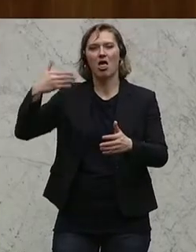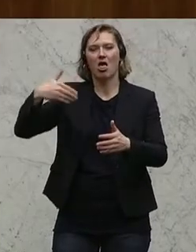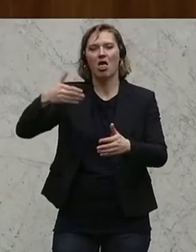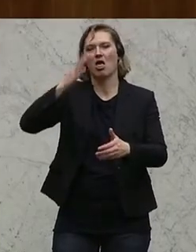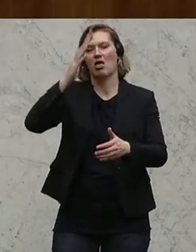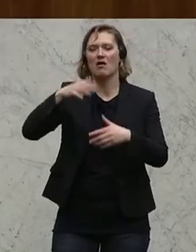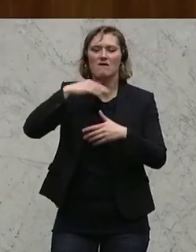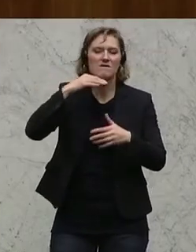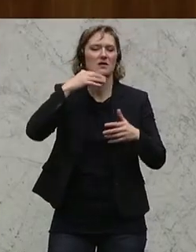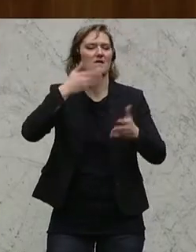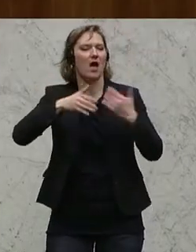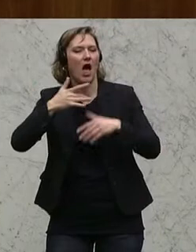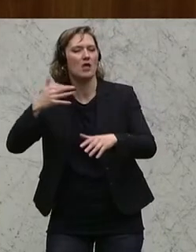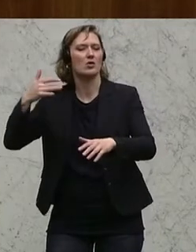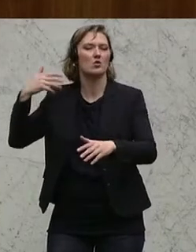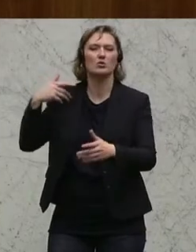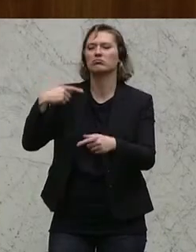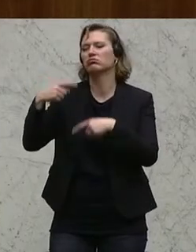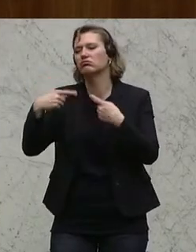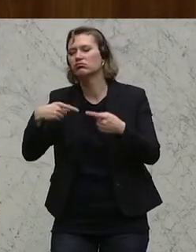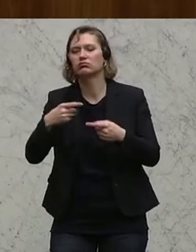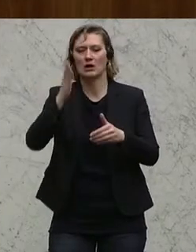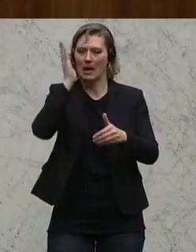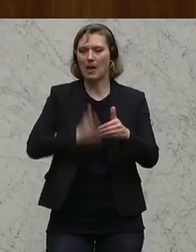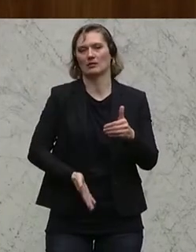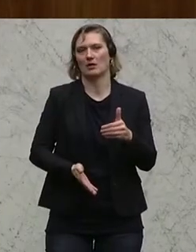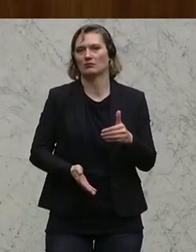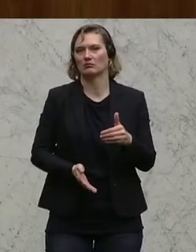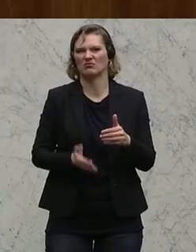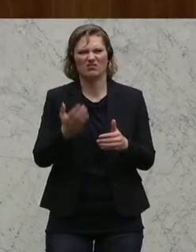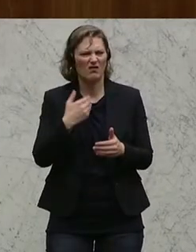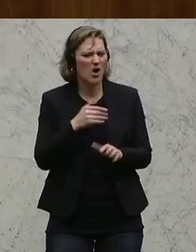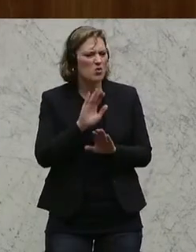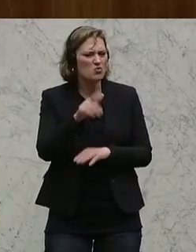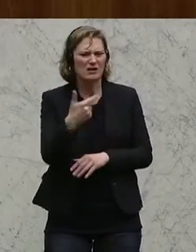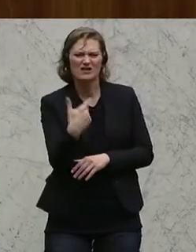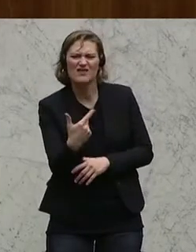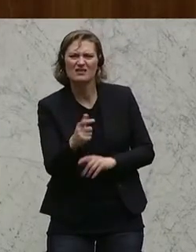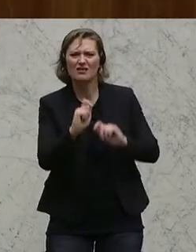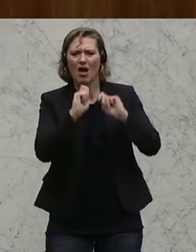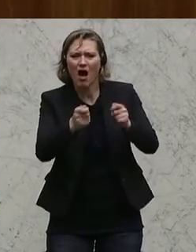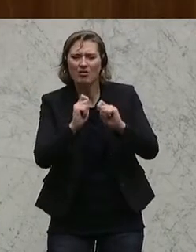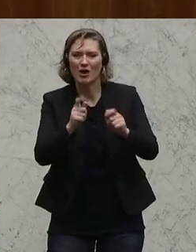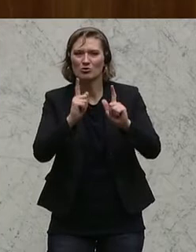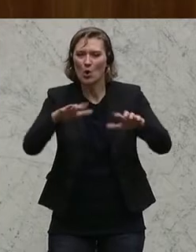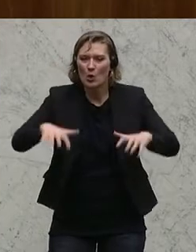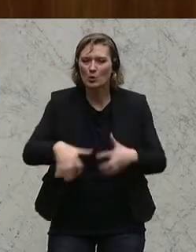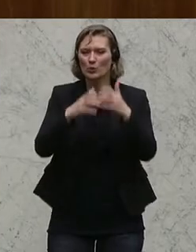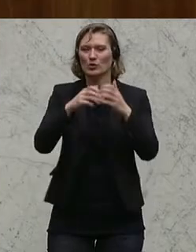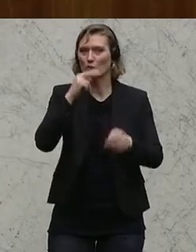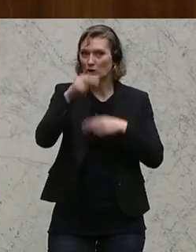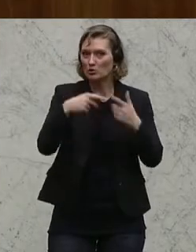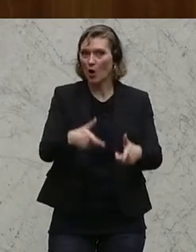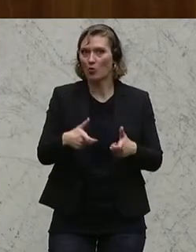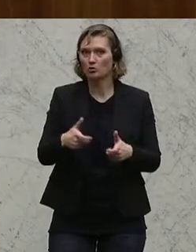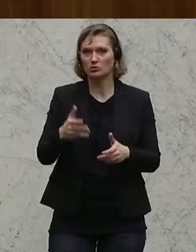Schlusspunkt von vielen Verhandlungen. Ich denke nur an über 20 Anträgen zur Einsetzung eines Untersuchungsausschusses,